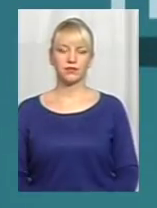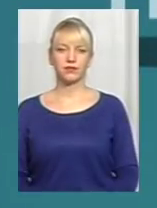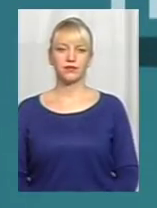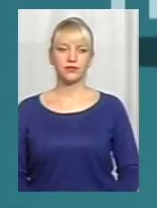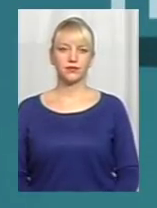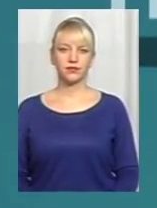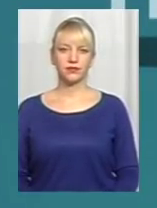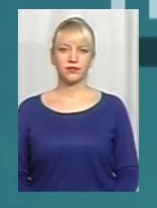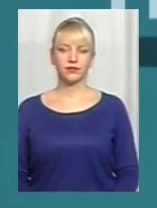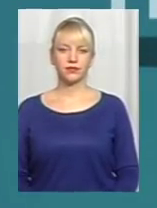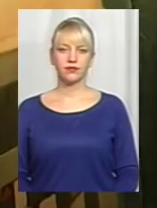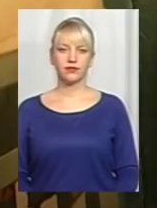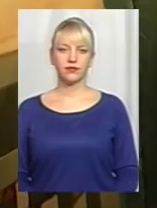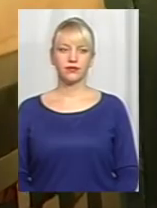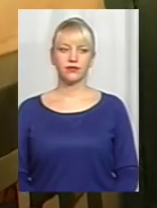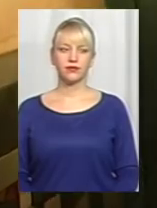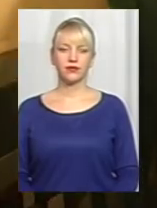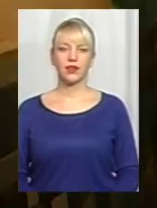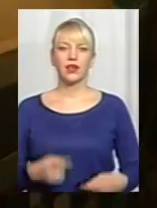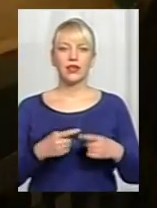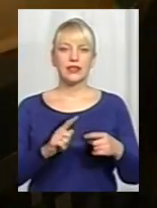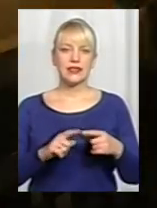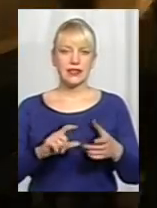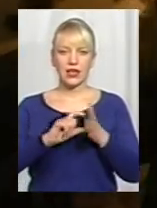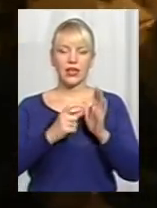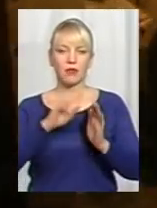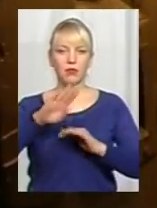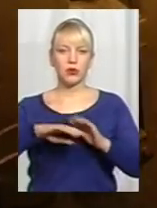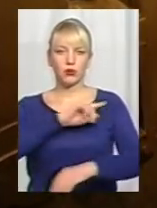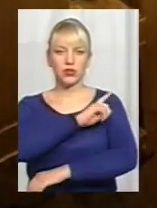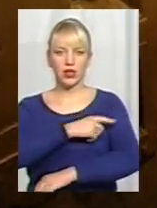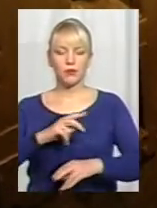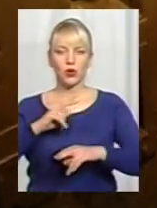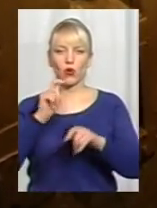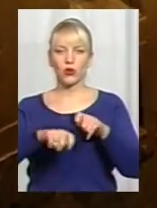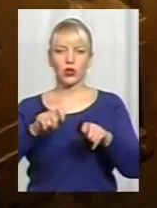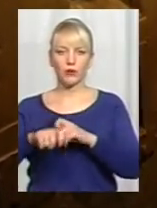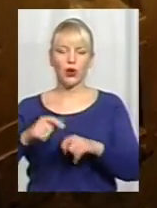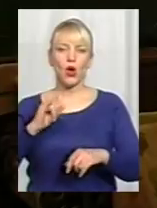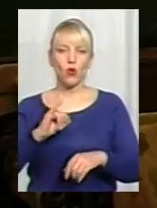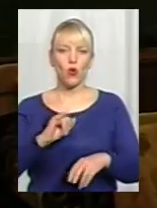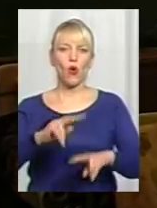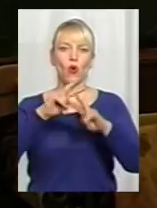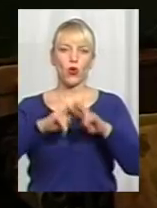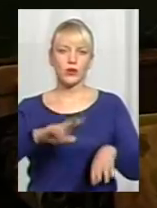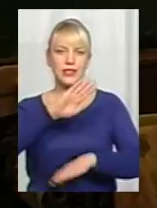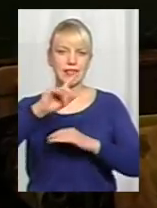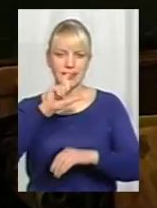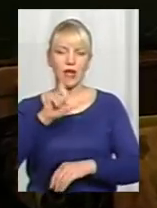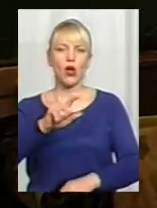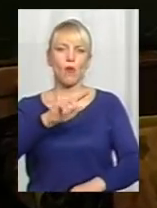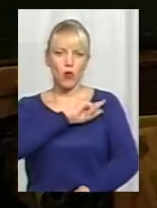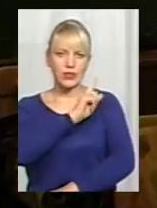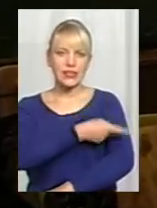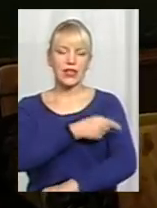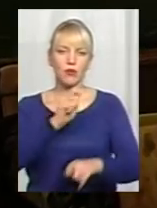Музика Ця камера під посиленим контролем у колонії з посиленим контролем. Сюди потрапляють довічно в